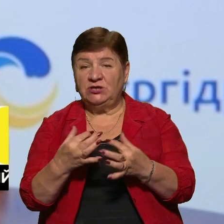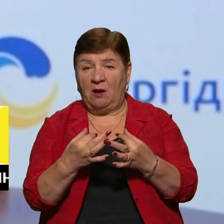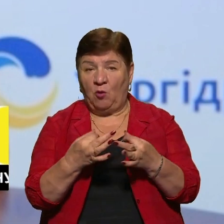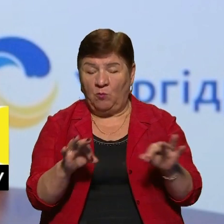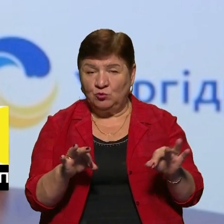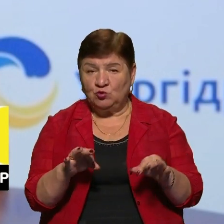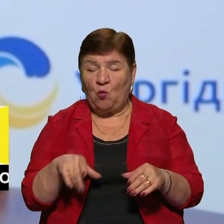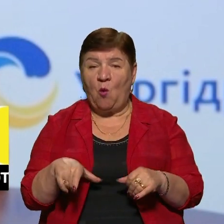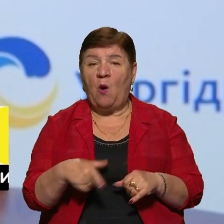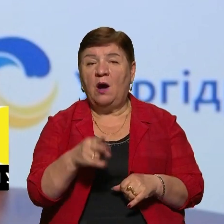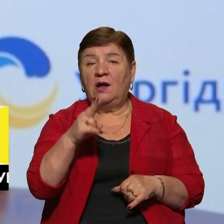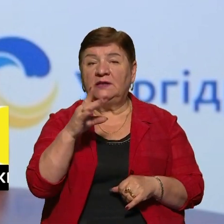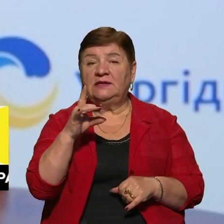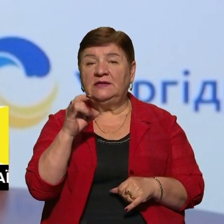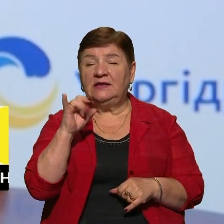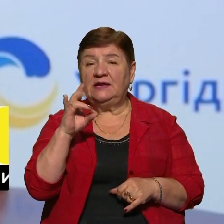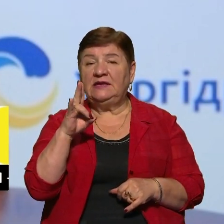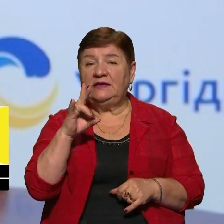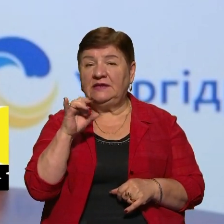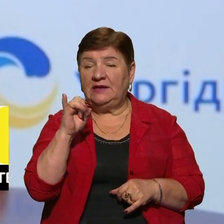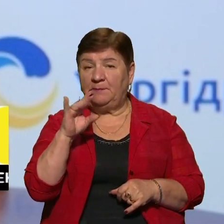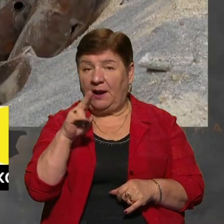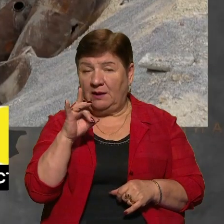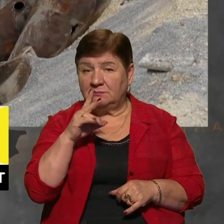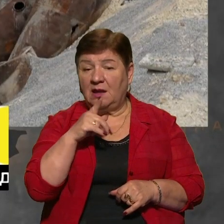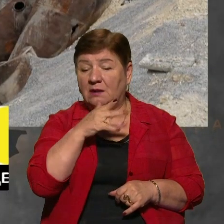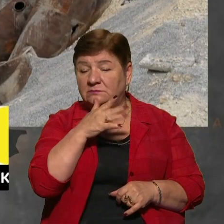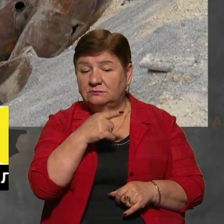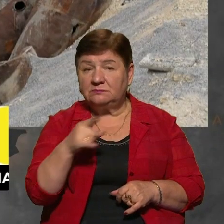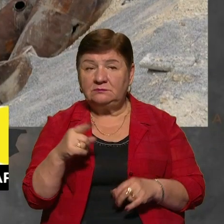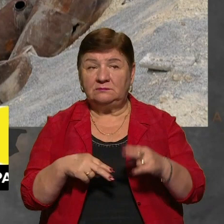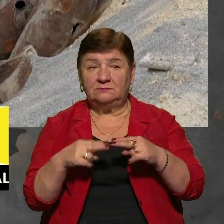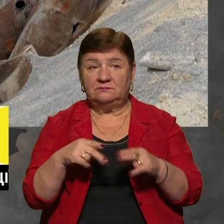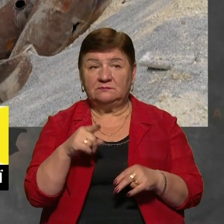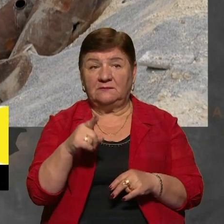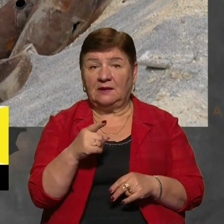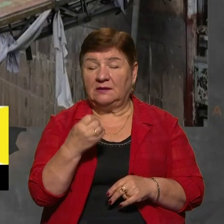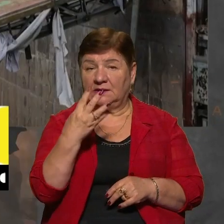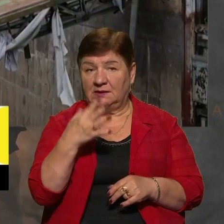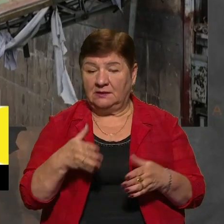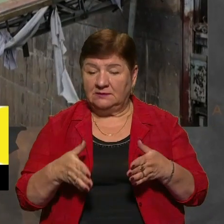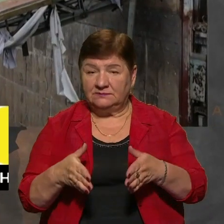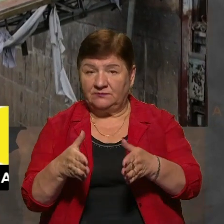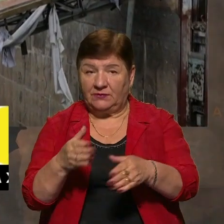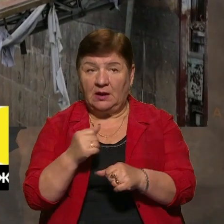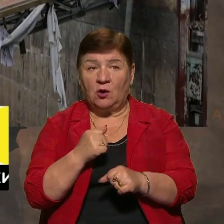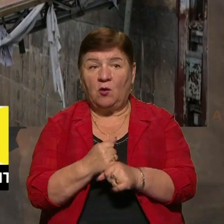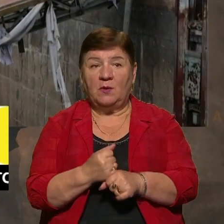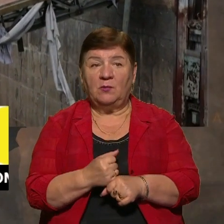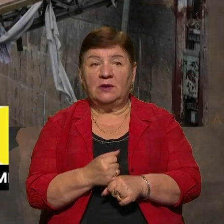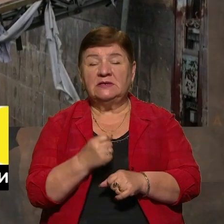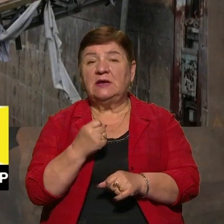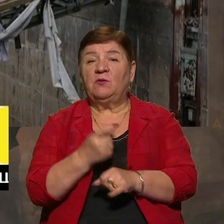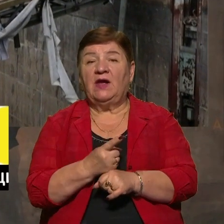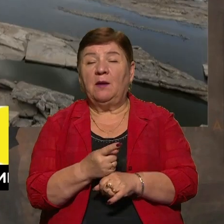Дніпра, русла на час відбудови. На цих 14 прольотів ми робимо зараз, замовляємо